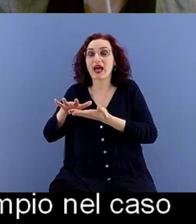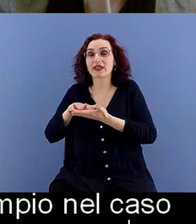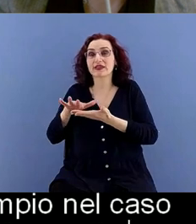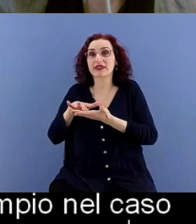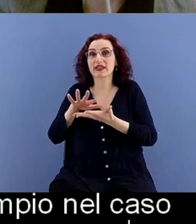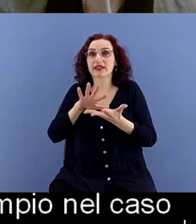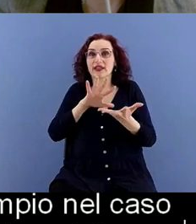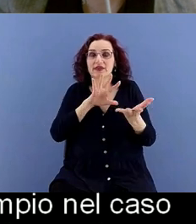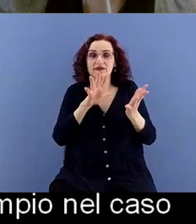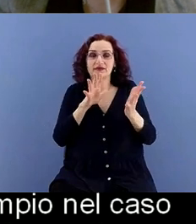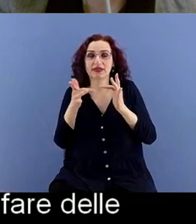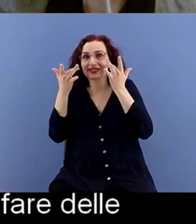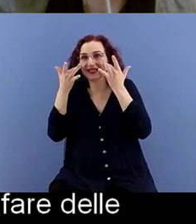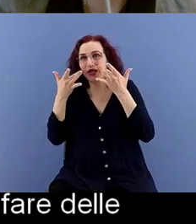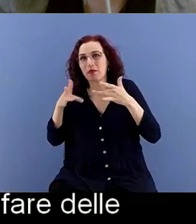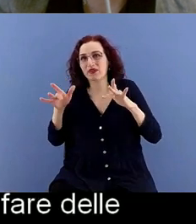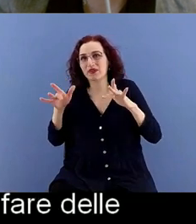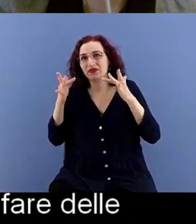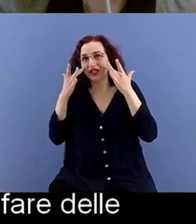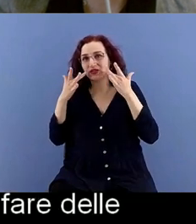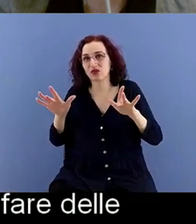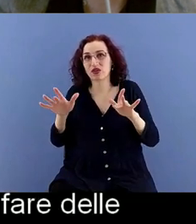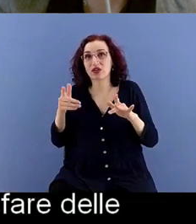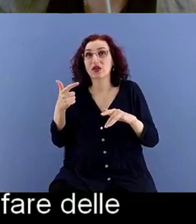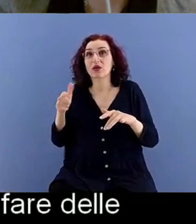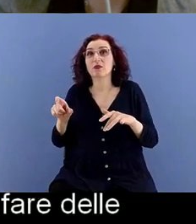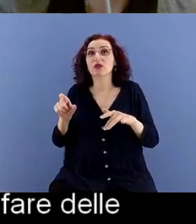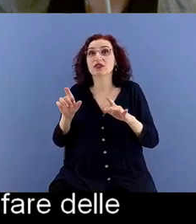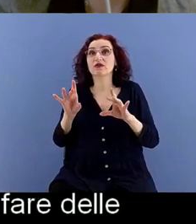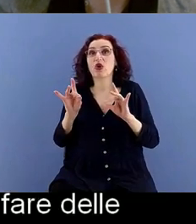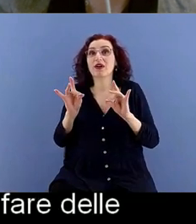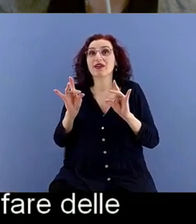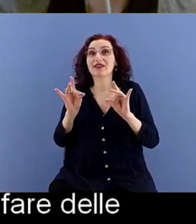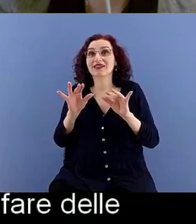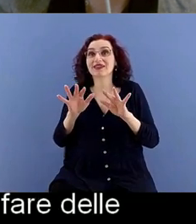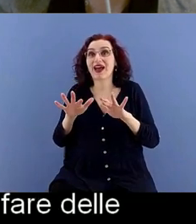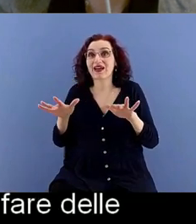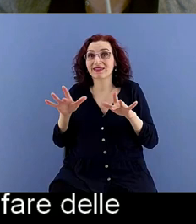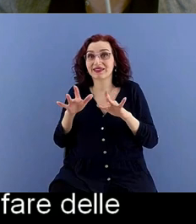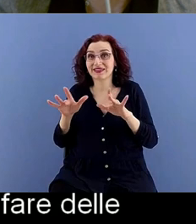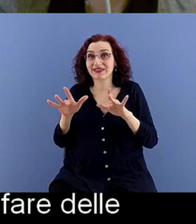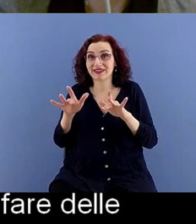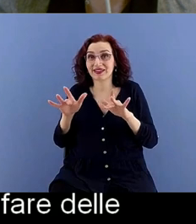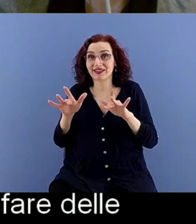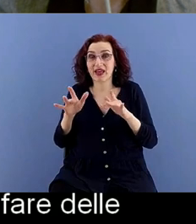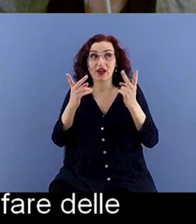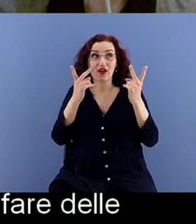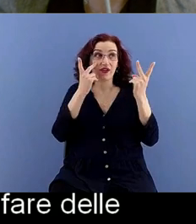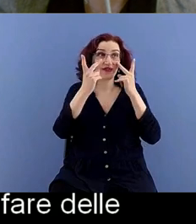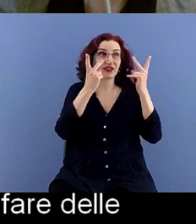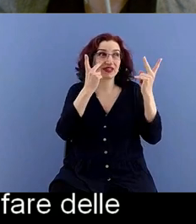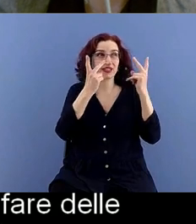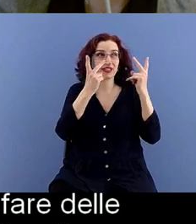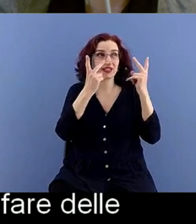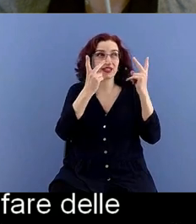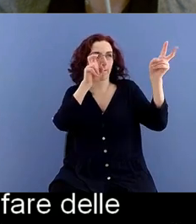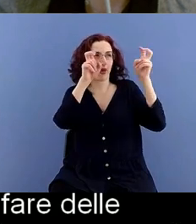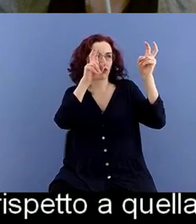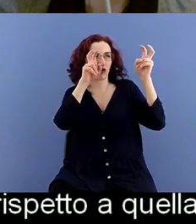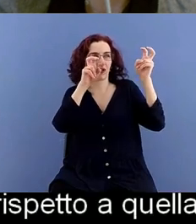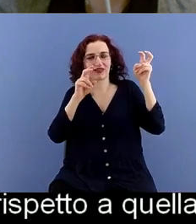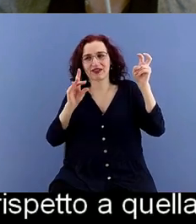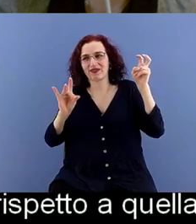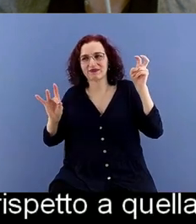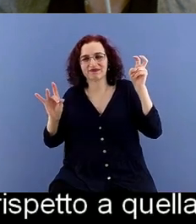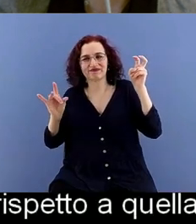la mia finezza percettiva tattile non è altrettanto rispetto a quella visiva per cui mi occorrono dimensioni